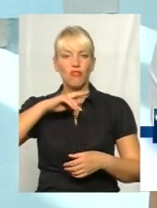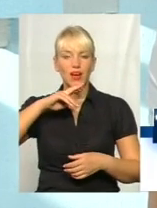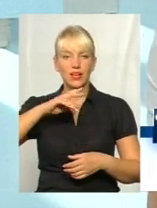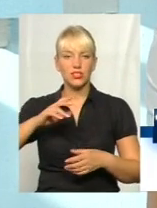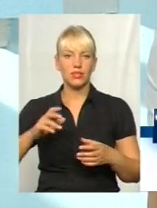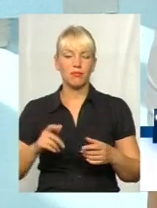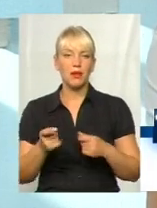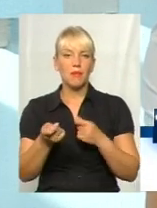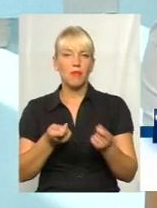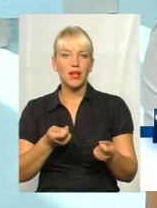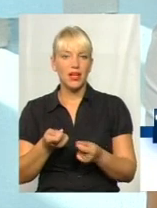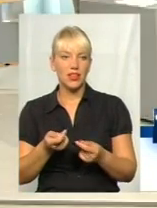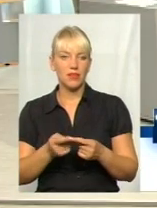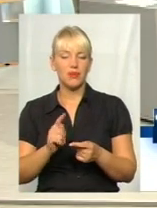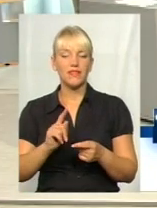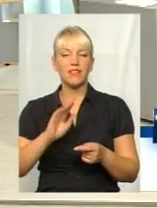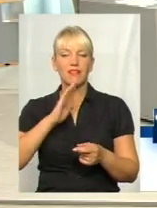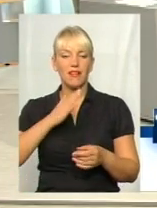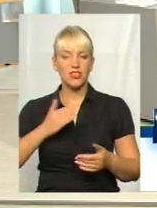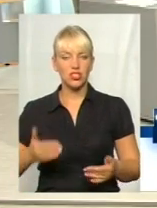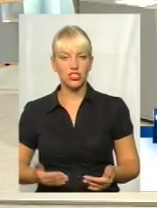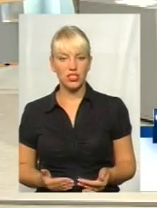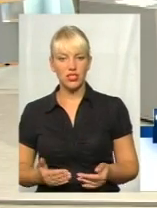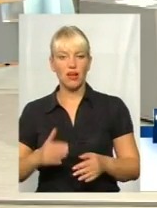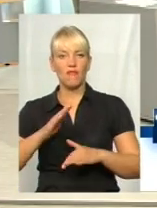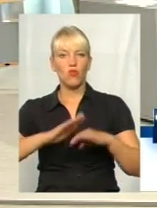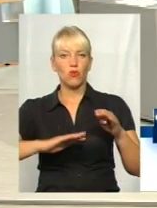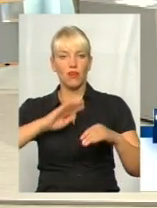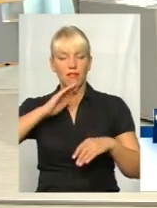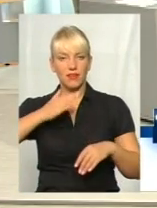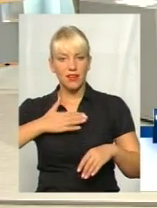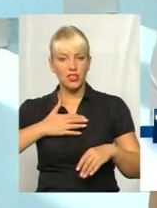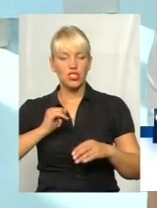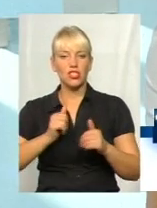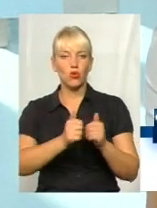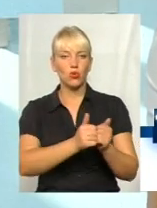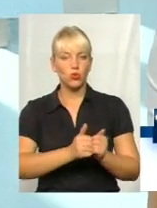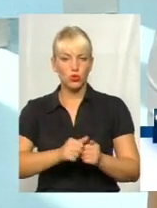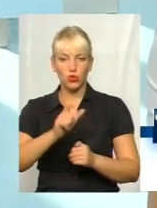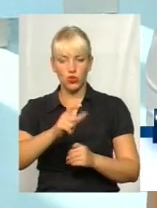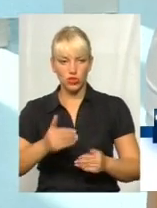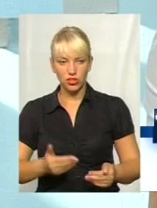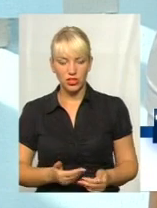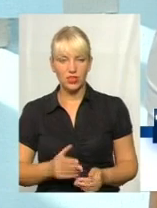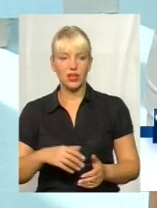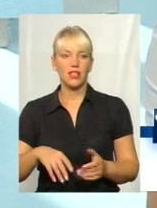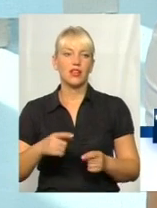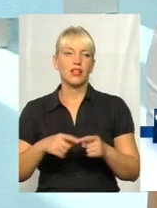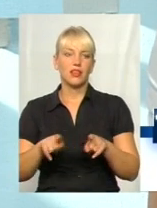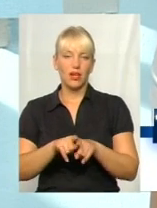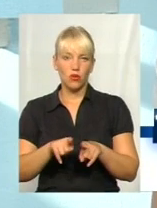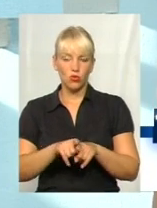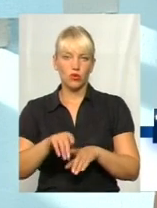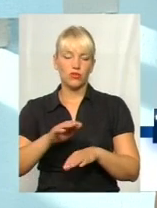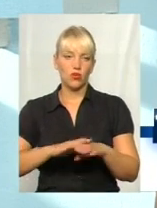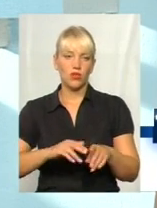в наших руках не тільки наше життя, але життя оточуючих наших людей. І тоді нам буде все гаразд. І ніяка